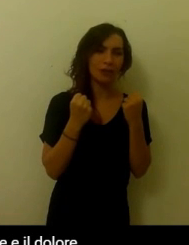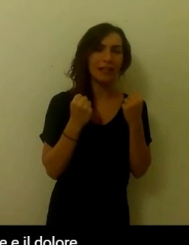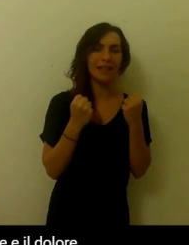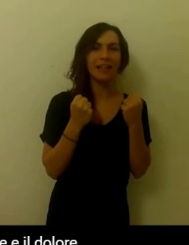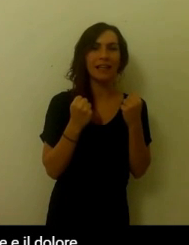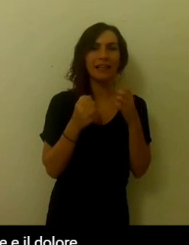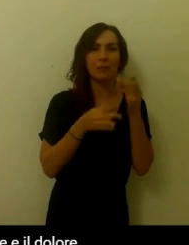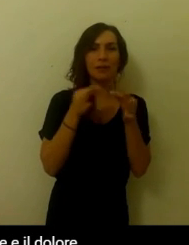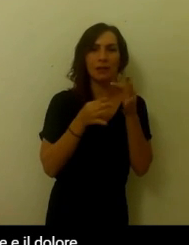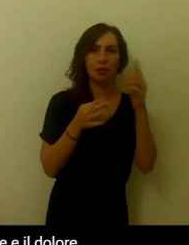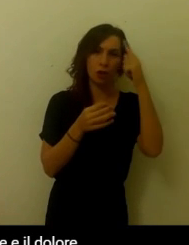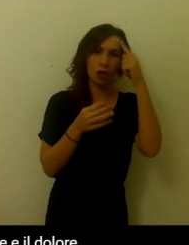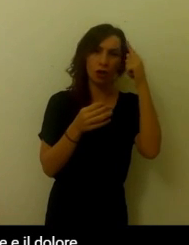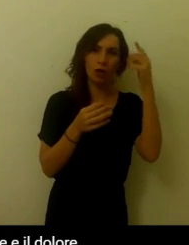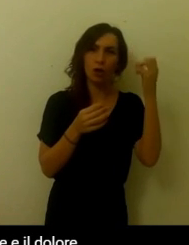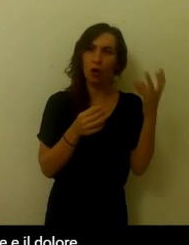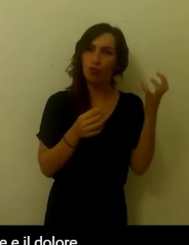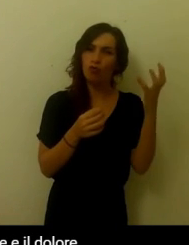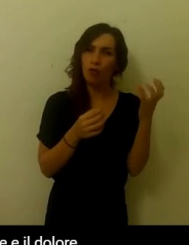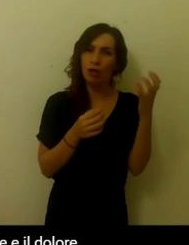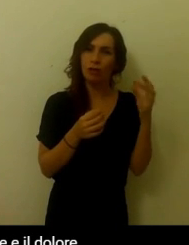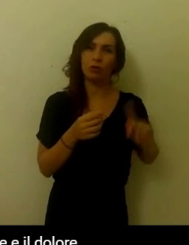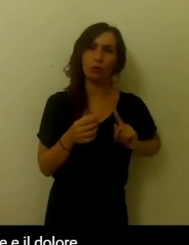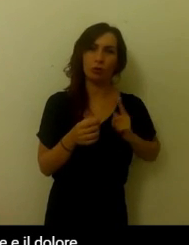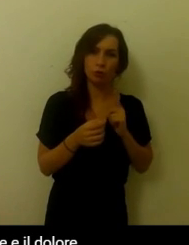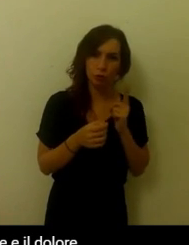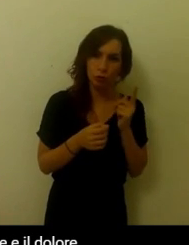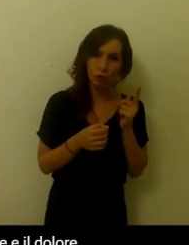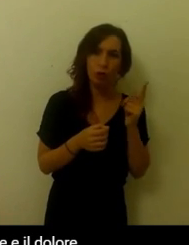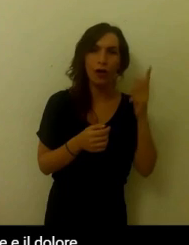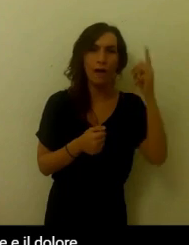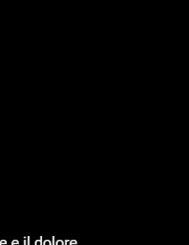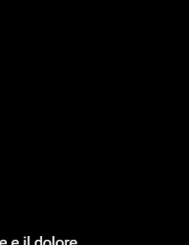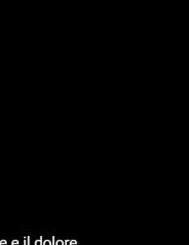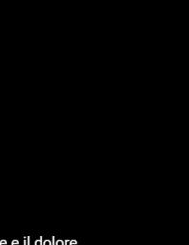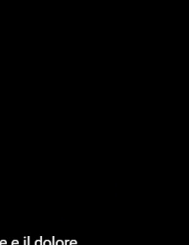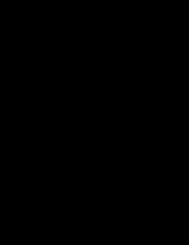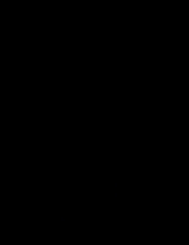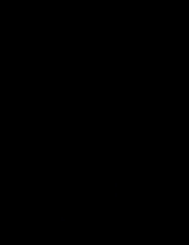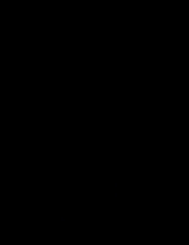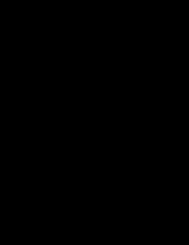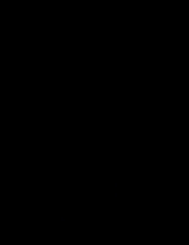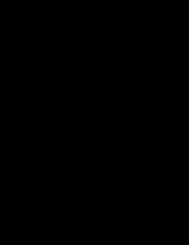dolore e del rapporto tra la nostra mente e il dolore stesso.